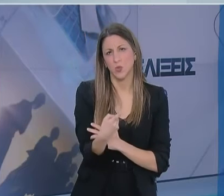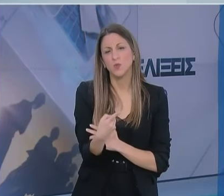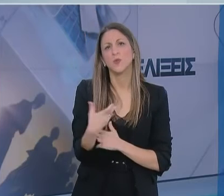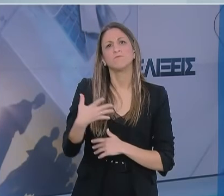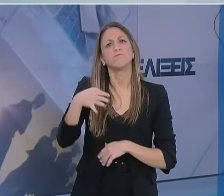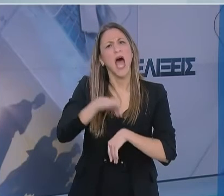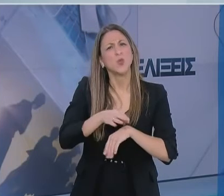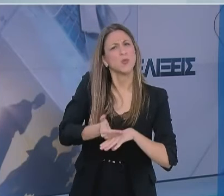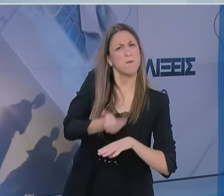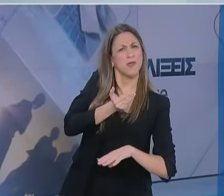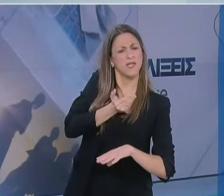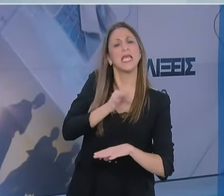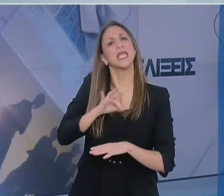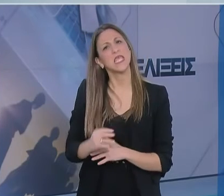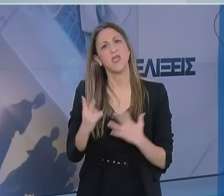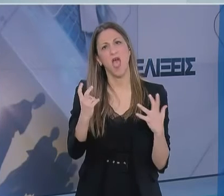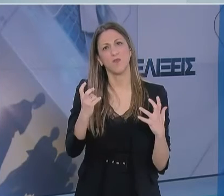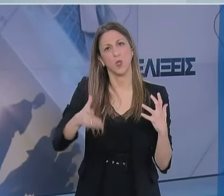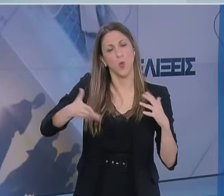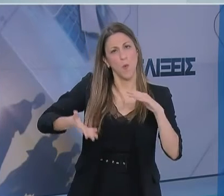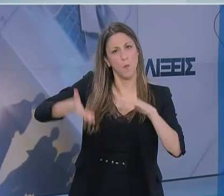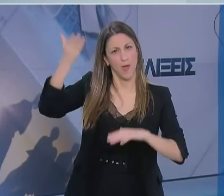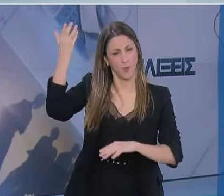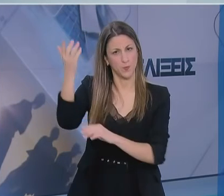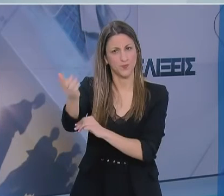υποκείμενο νόσημα ή ηλικία 70 ετών και άνω.